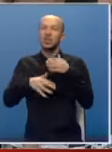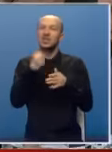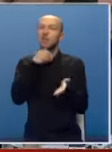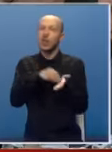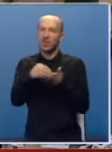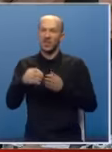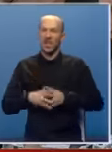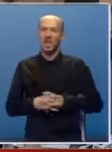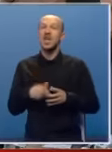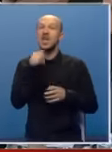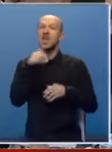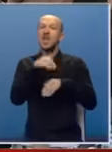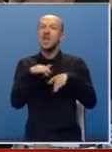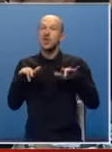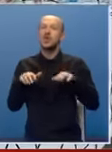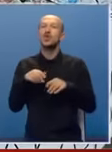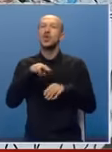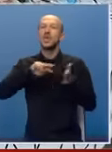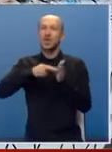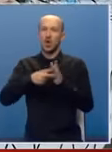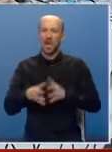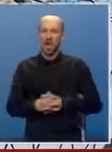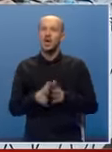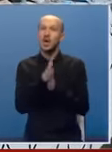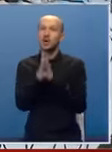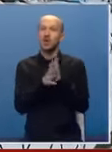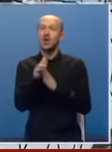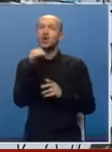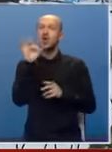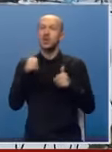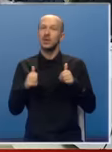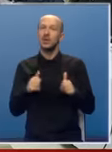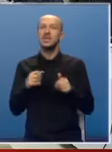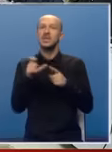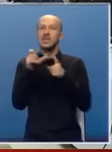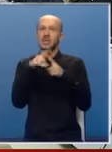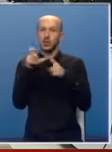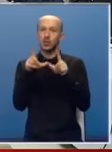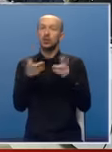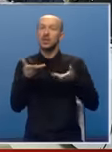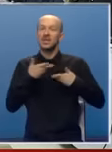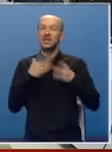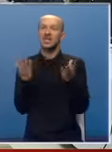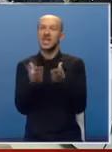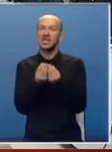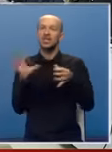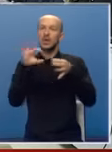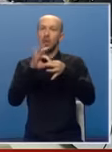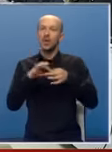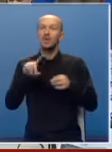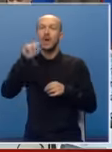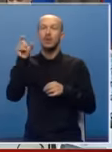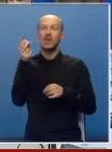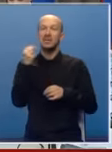poljoprivrede i informacijonih tehnologija. Razgovarano je i o trenutnom statusu realizacije zajedničkih projekata